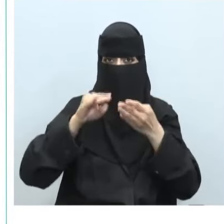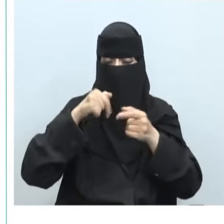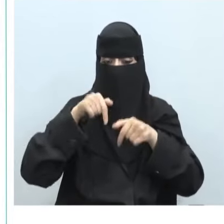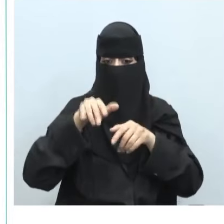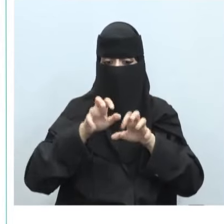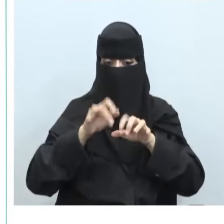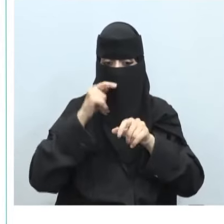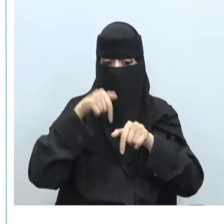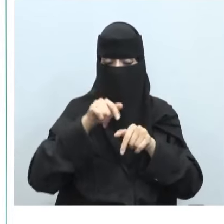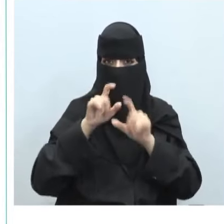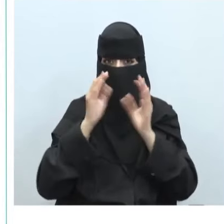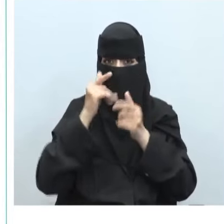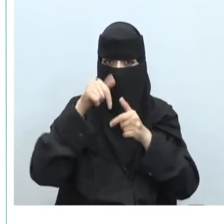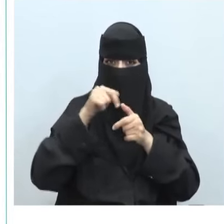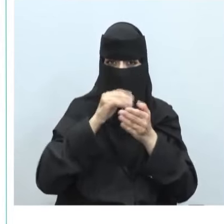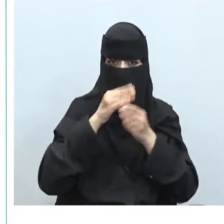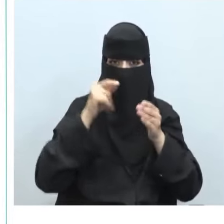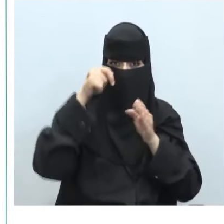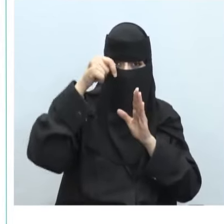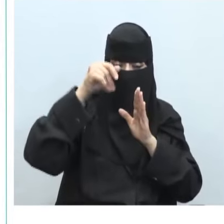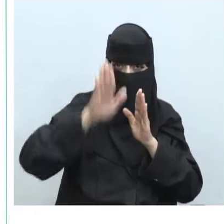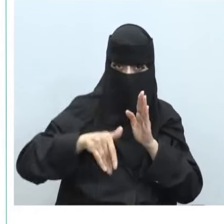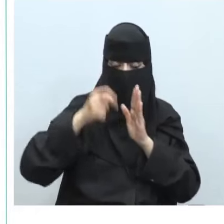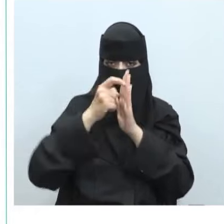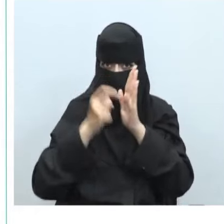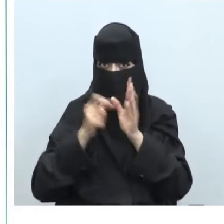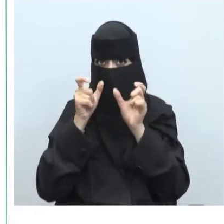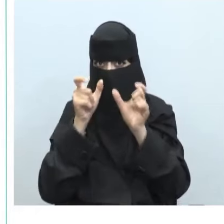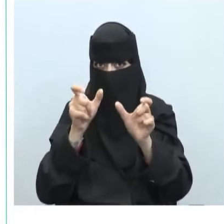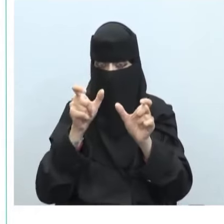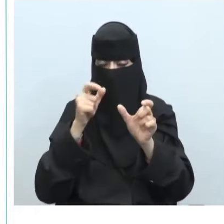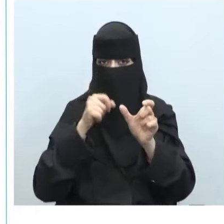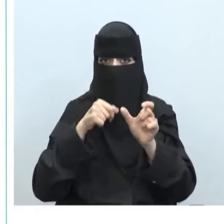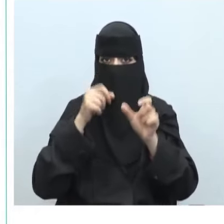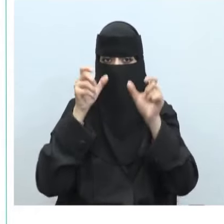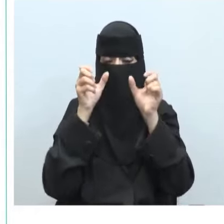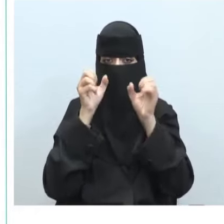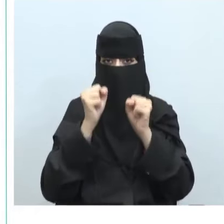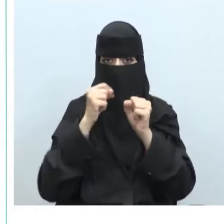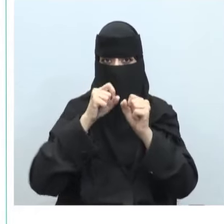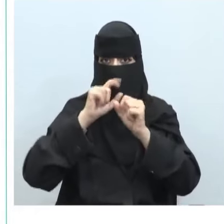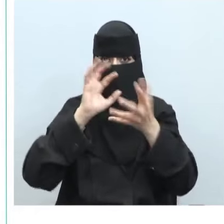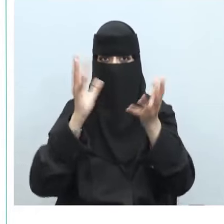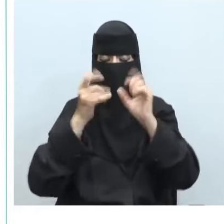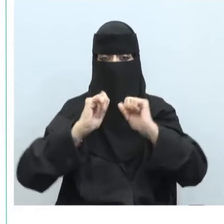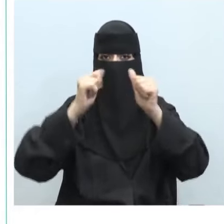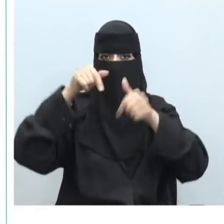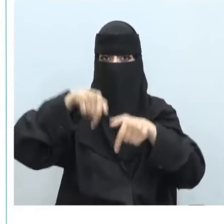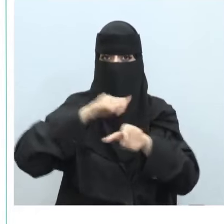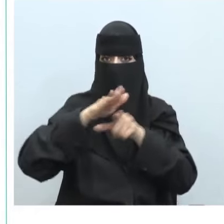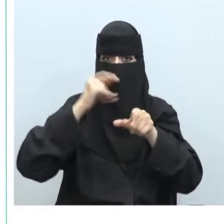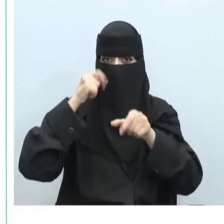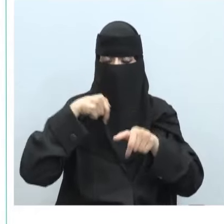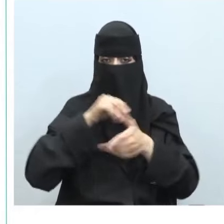الإلكترونية ولقد تم سن هذا القانون لحماية الأمن القومي للبلاد ومصالحها الاقتصادية من